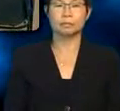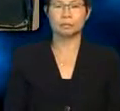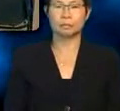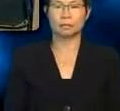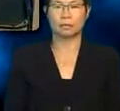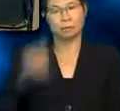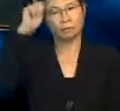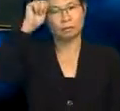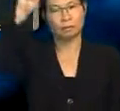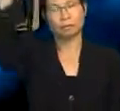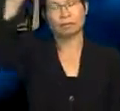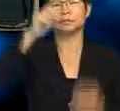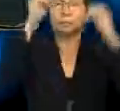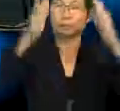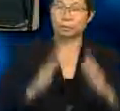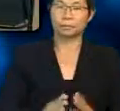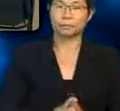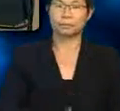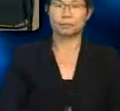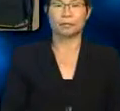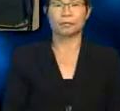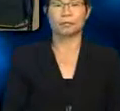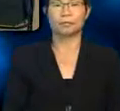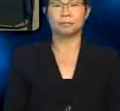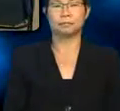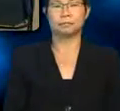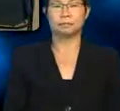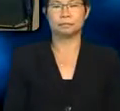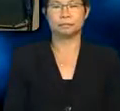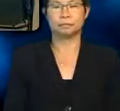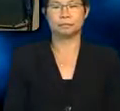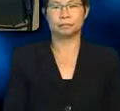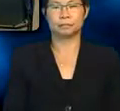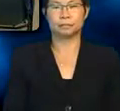Assalamualaikum, Cikgu! Assalamualaikum, Cikgu!